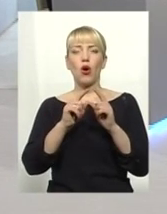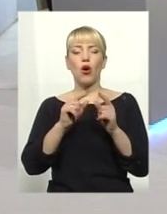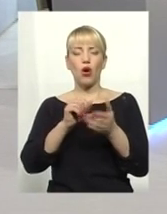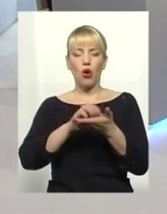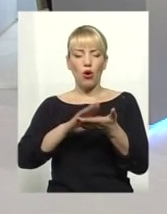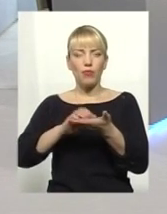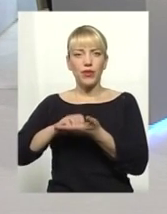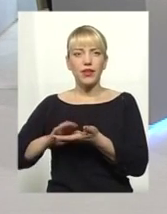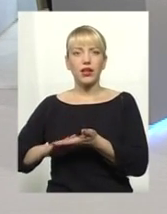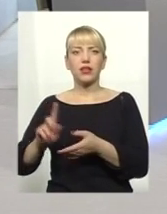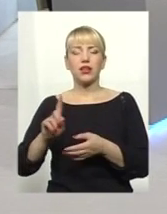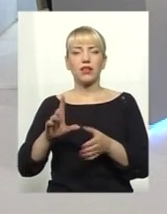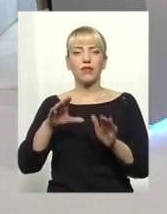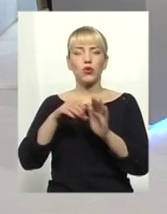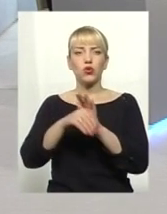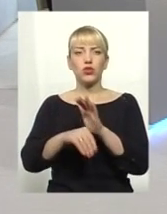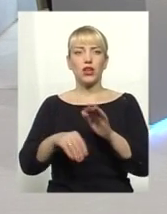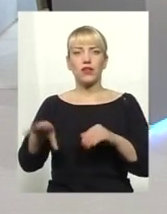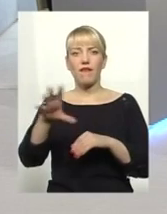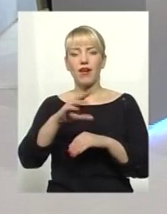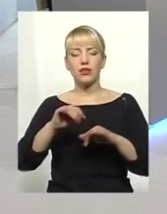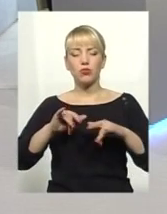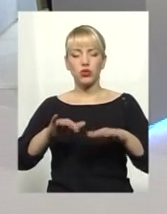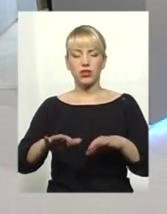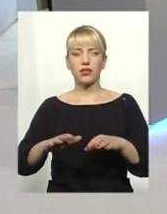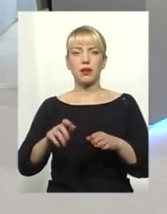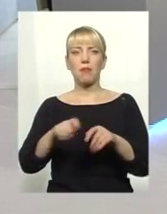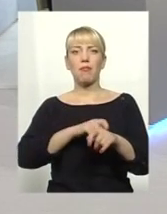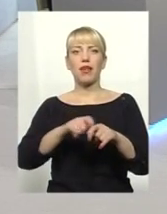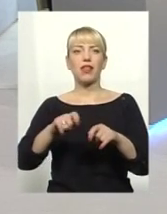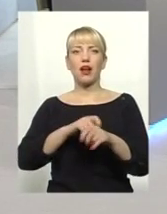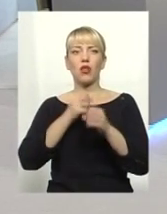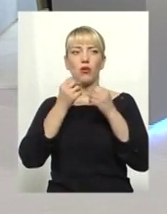включають весь процес матеріального блага.